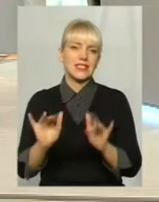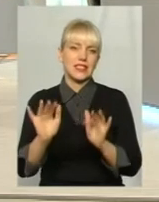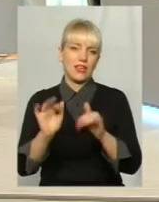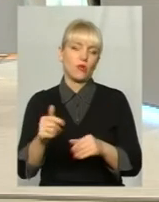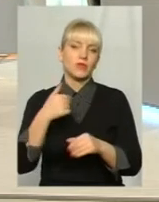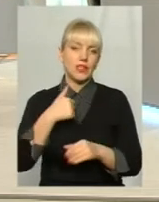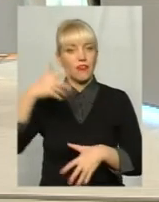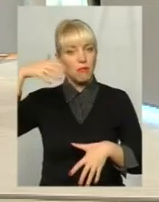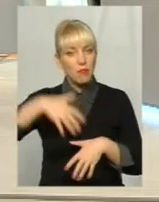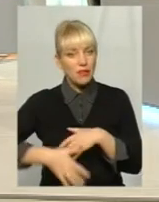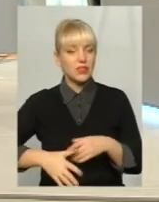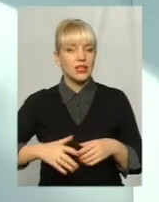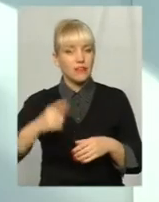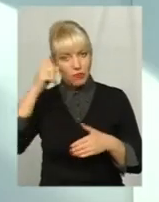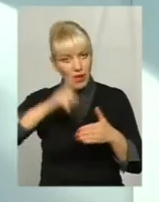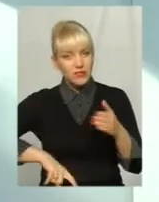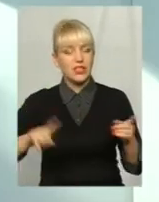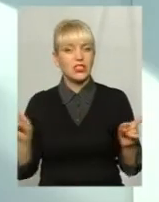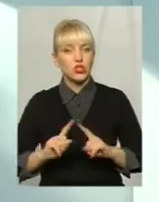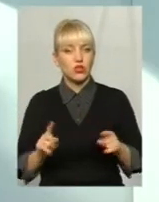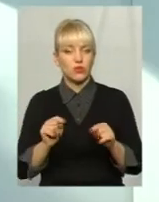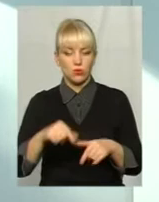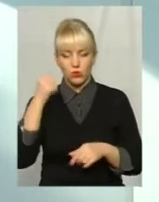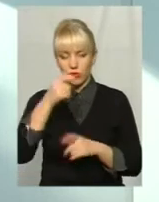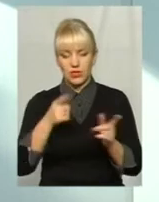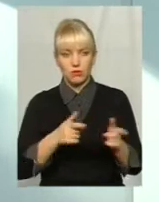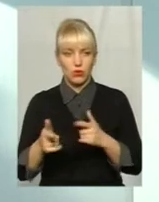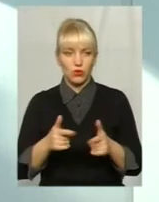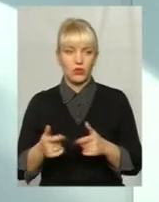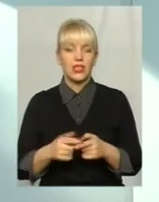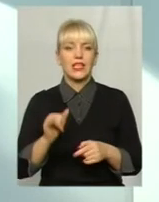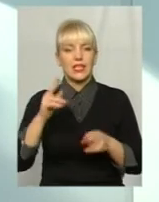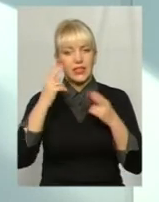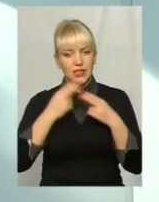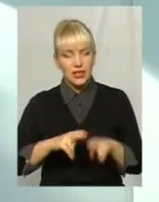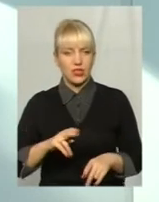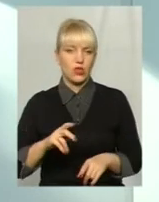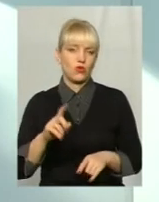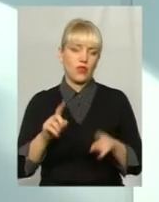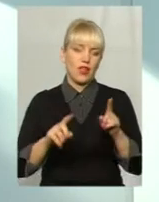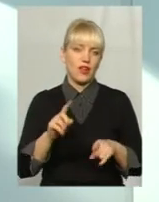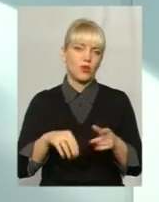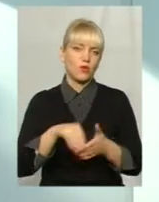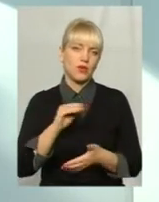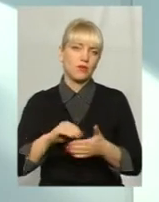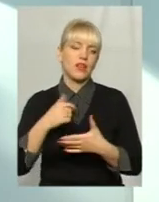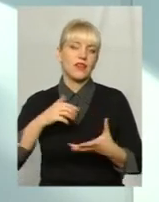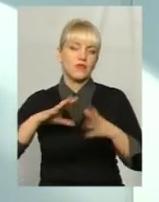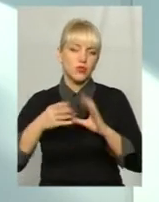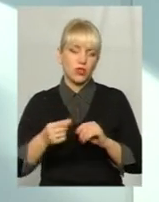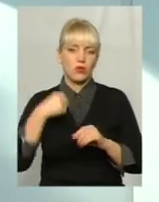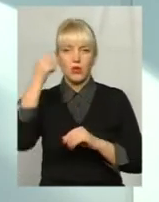впевнений, що ми в цьому році підготовили досить ретельно, і техніку деяку придбали. Ми в цьому році в цілому,